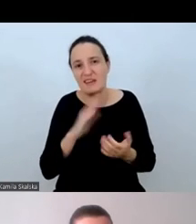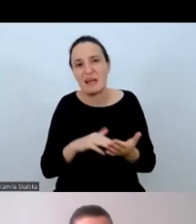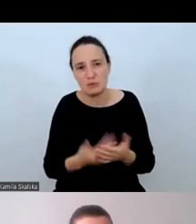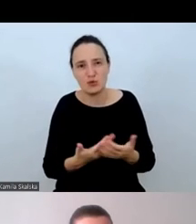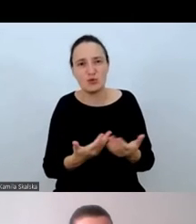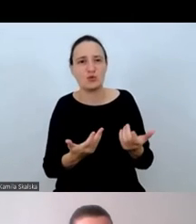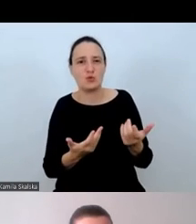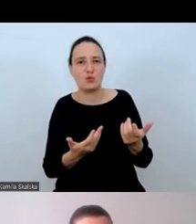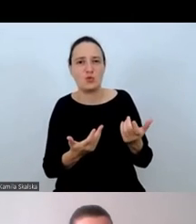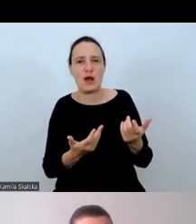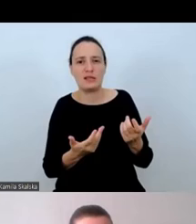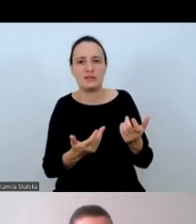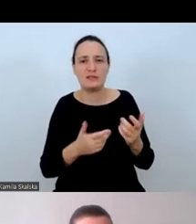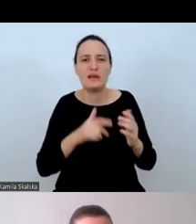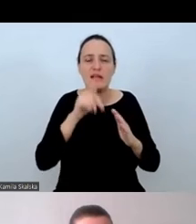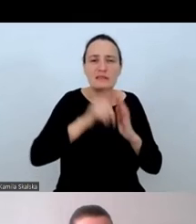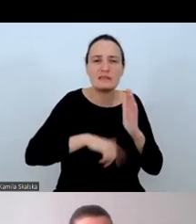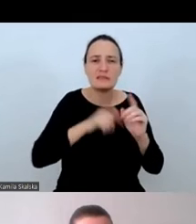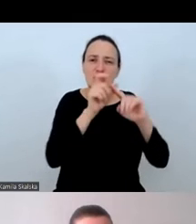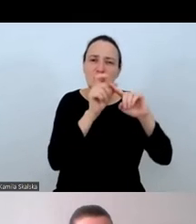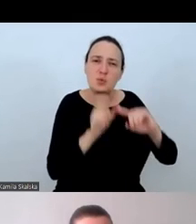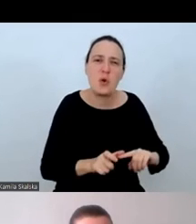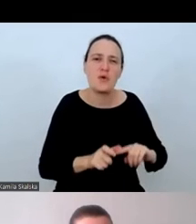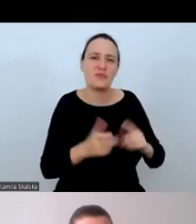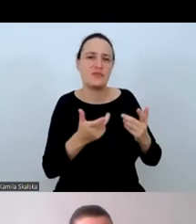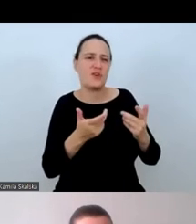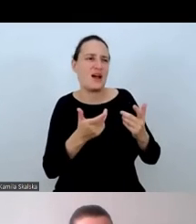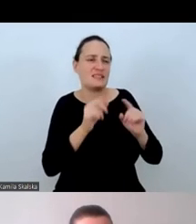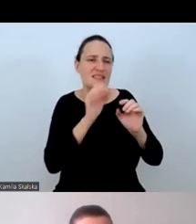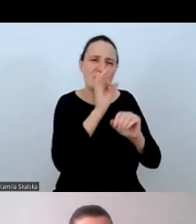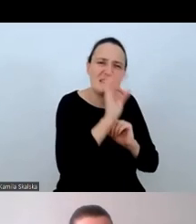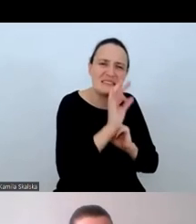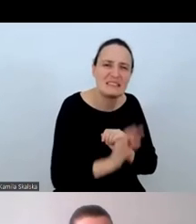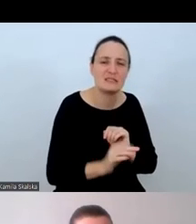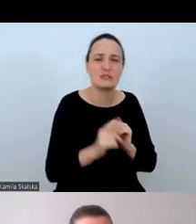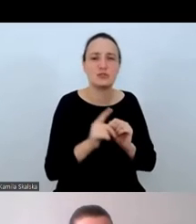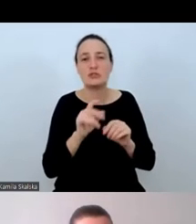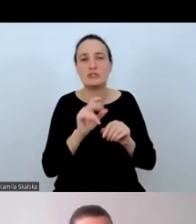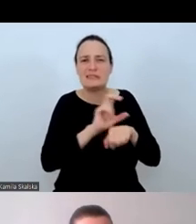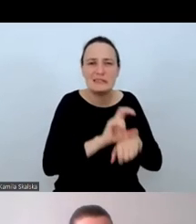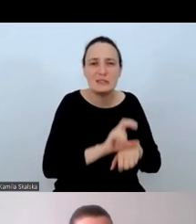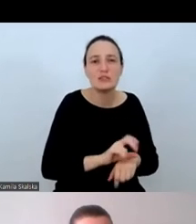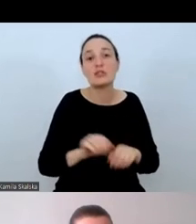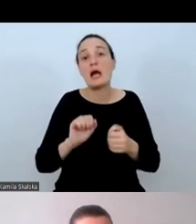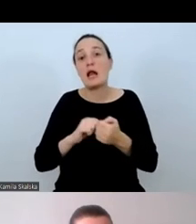specjalistycznej terminologii, czy to emocjami uczestników zdarzeń tłumaczonych.